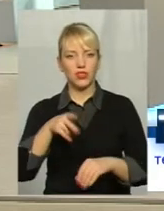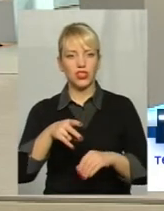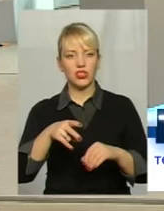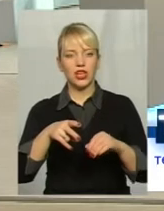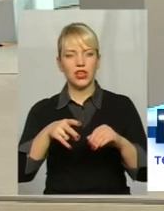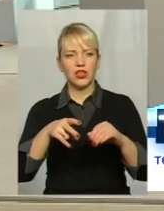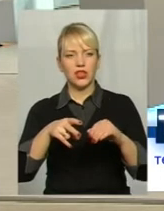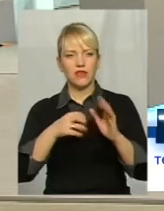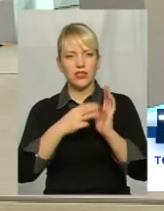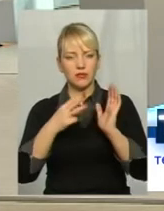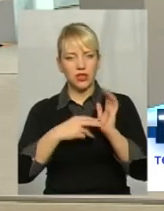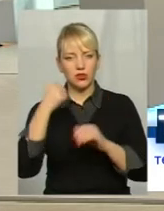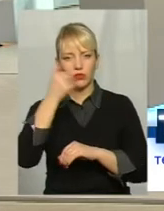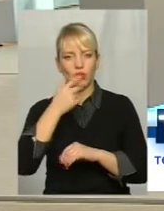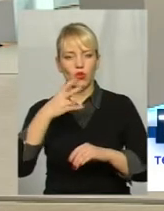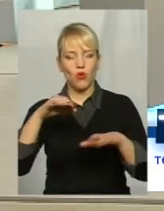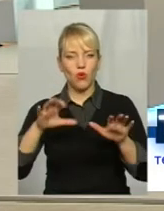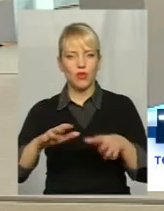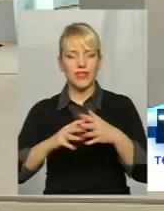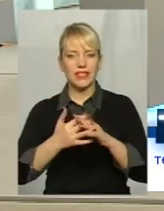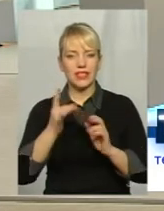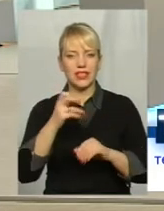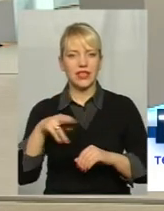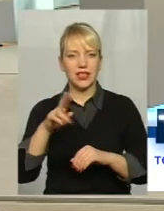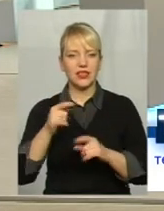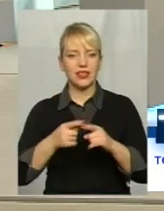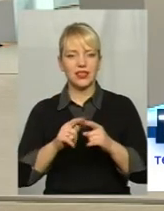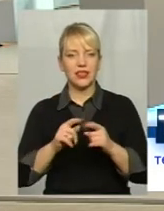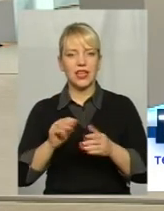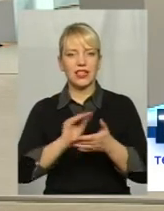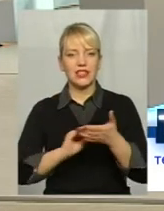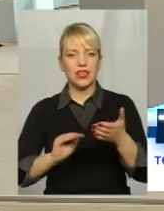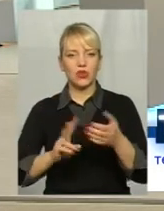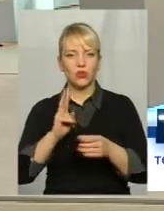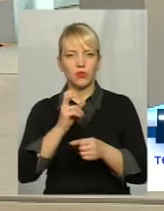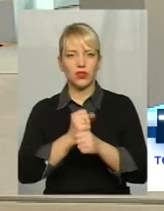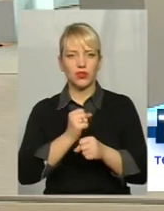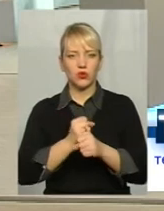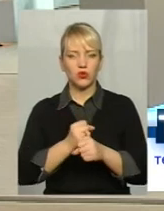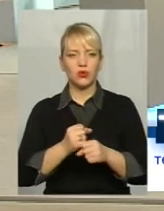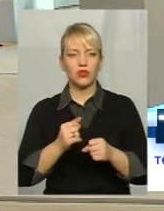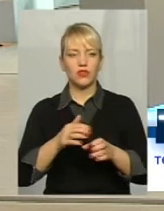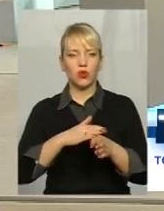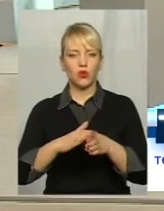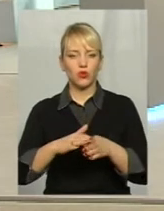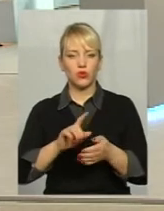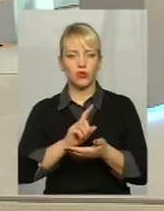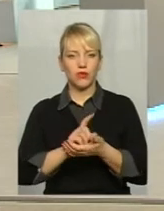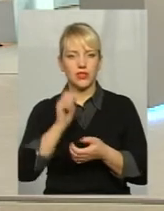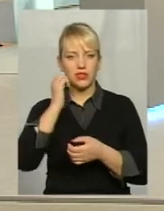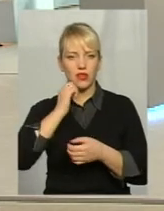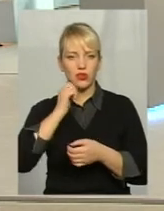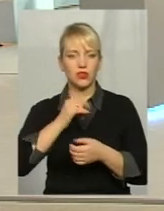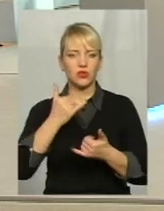Але ті всі голови сільських рад, які і секретарі, які працюють в статусі виконуючих обов'язків старостів Сьогодні активно